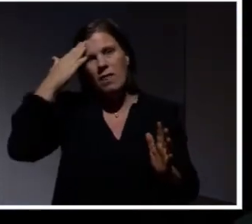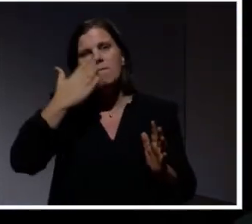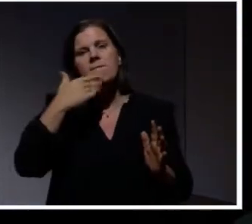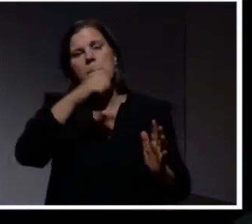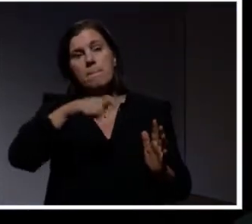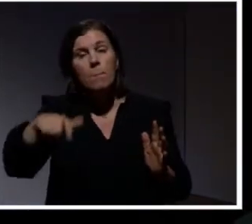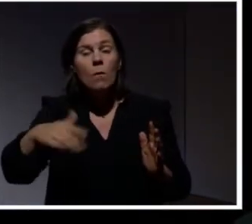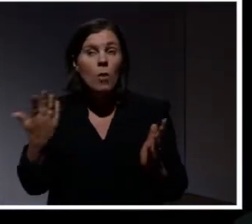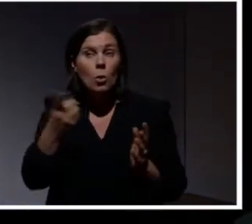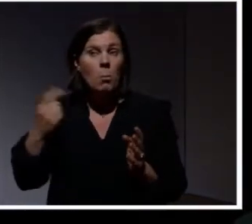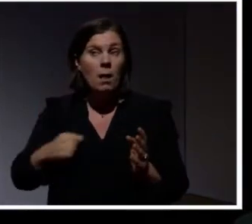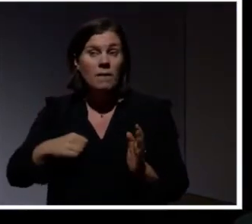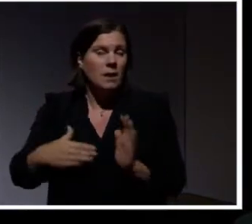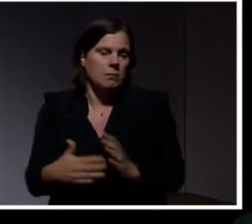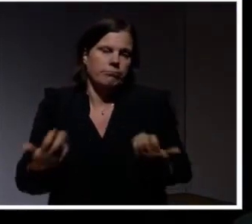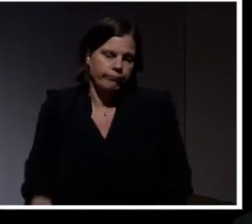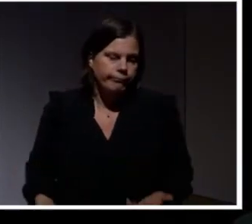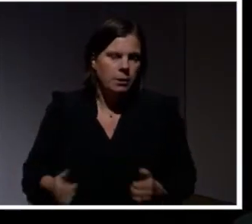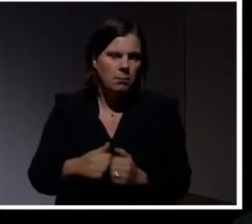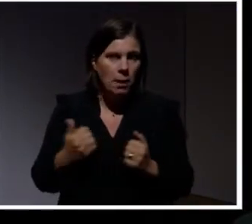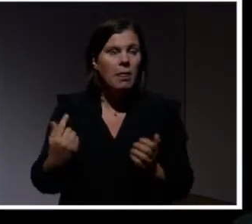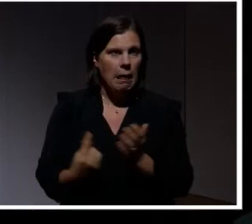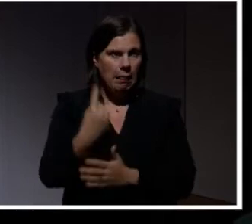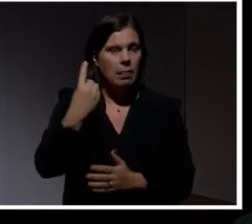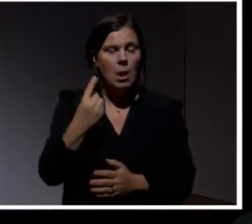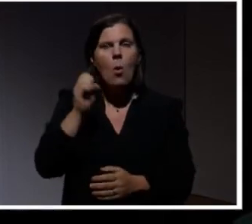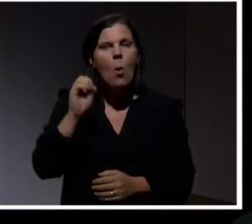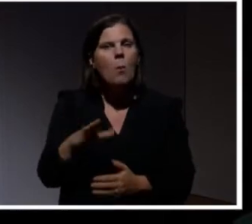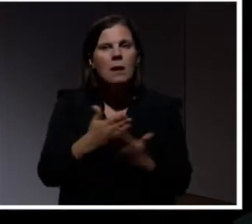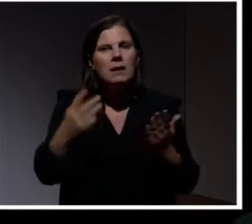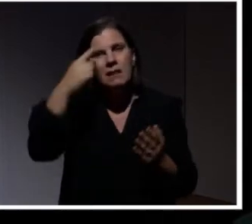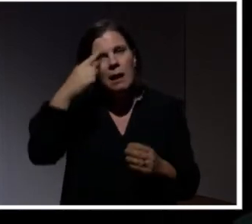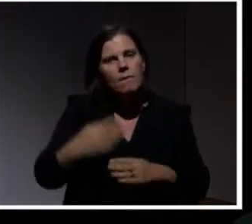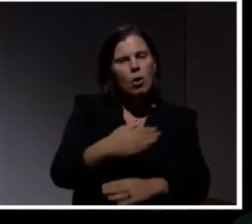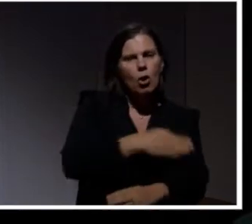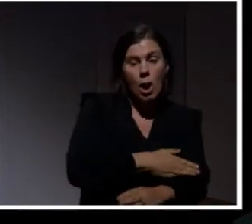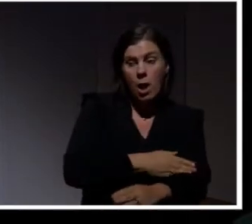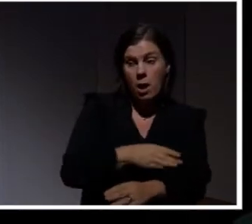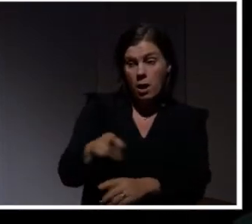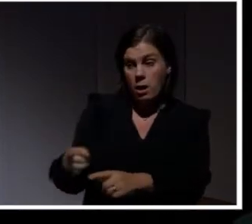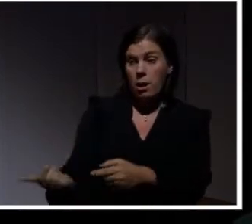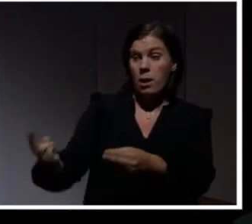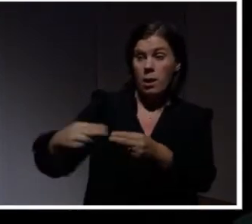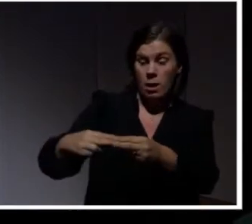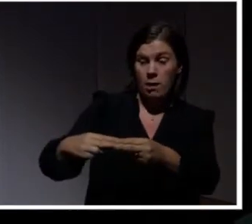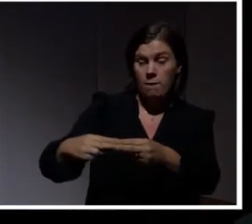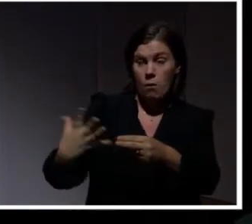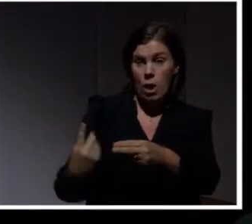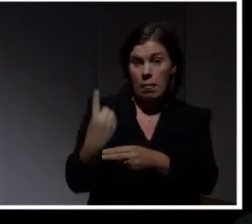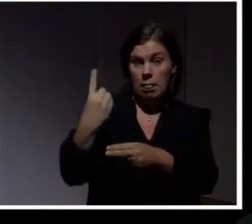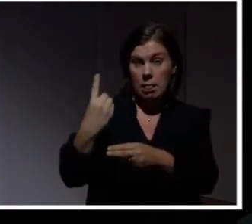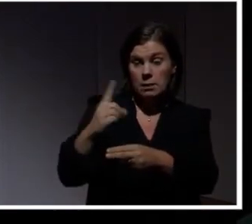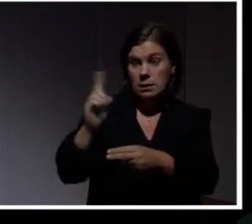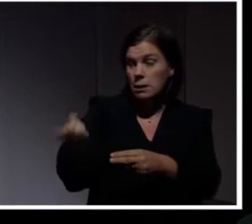vad de gjorde med det och vad de använde till. Men det är sånt som händer. Om man inte tänker. Vad händer om? Jag gör så här.